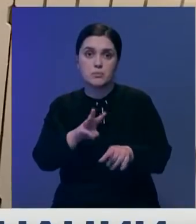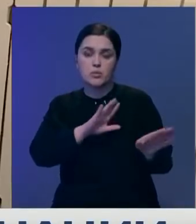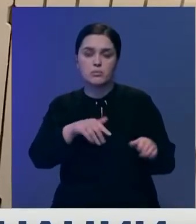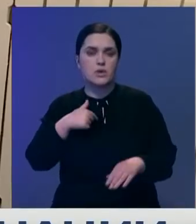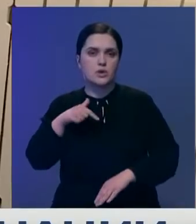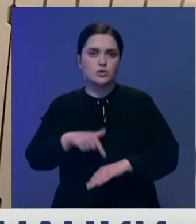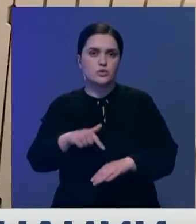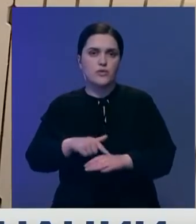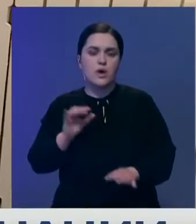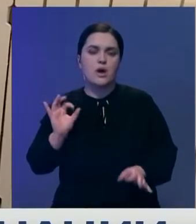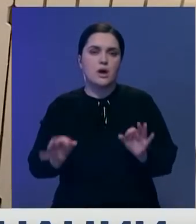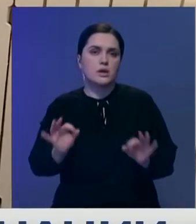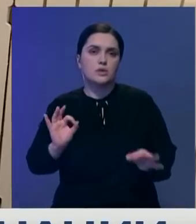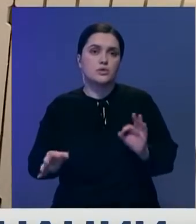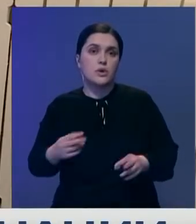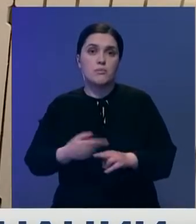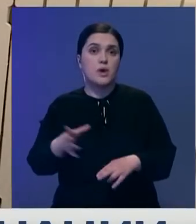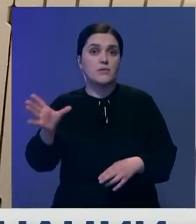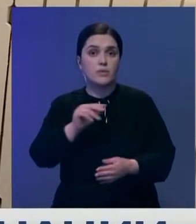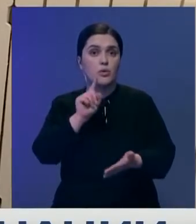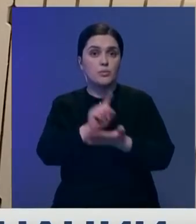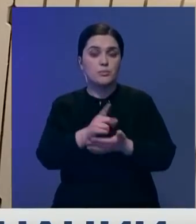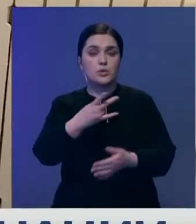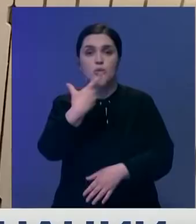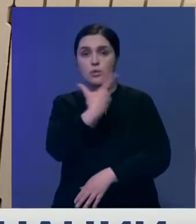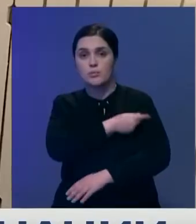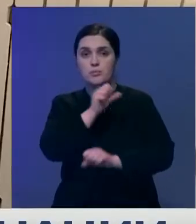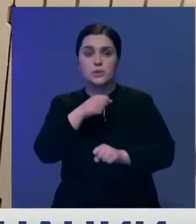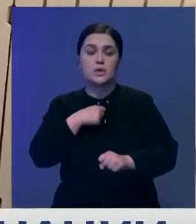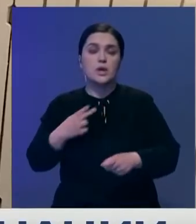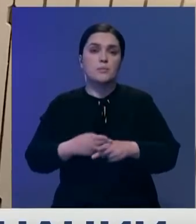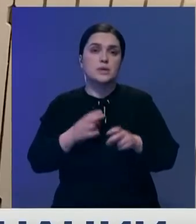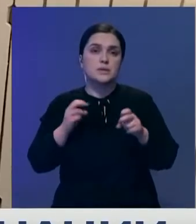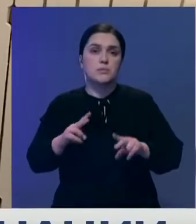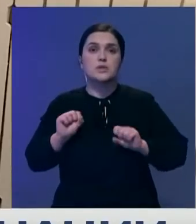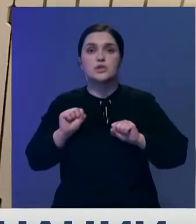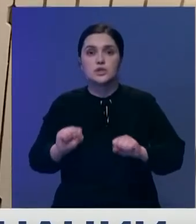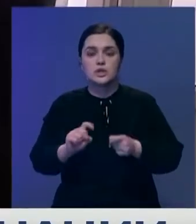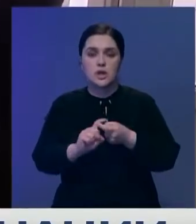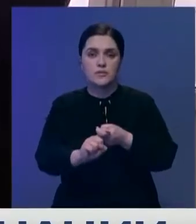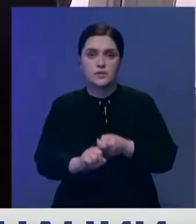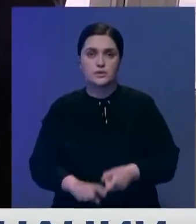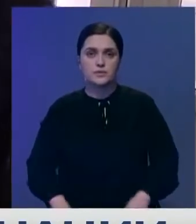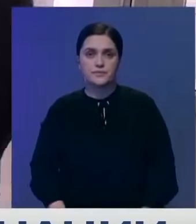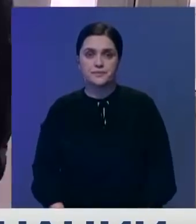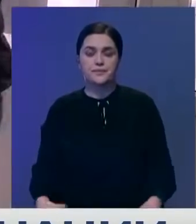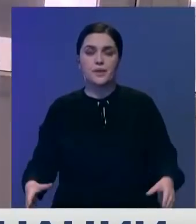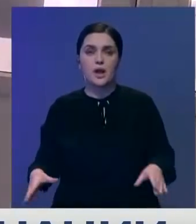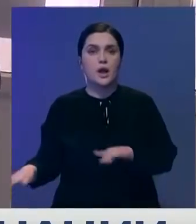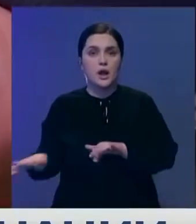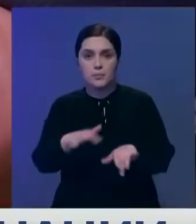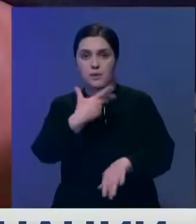себя хорошо. Я думаю, что всем нам надо получить прививку. Это наша безопасность и защита от вируса. В компании по